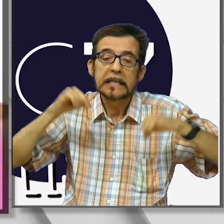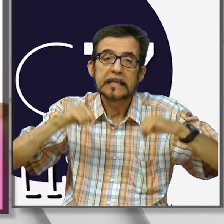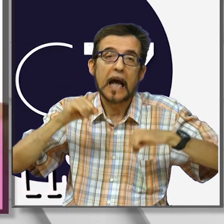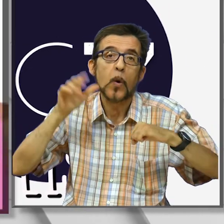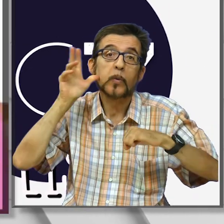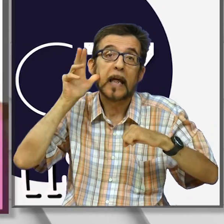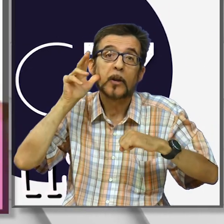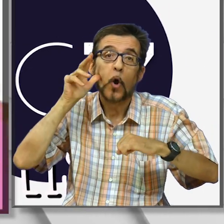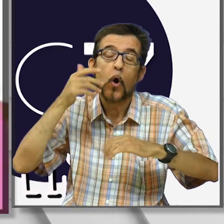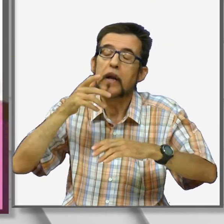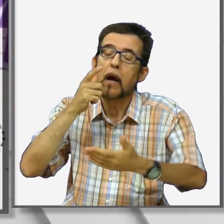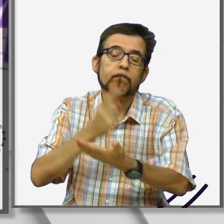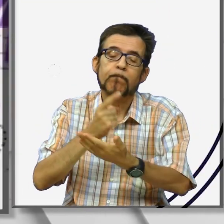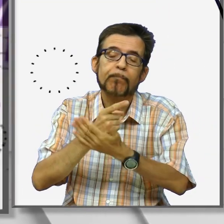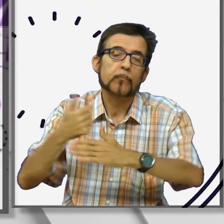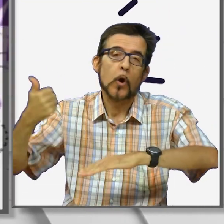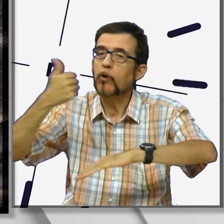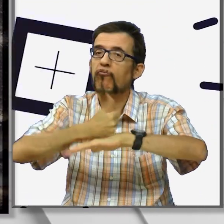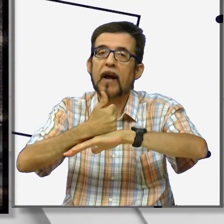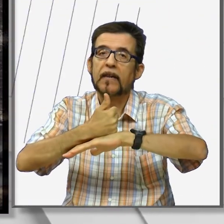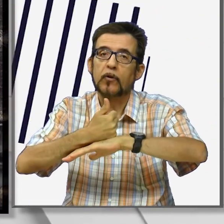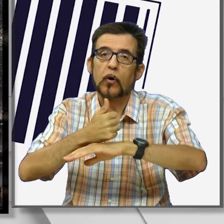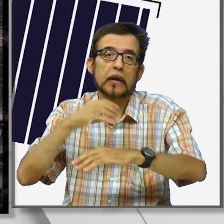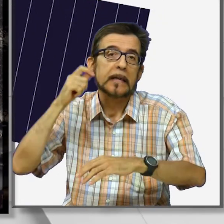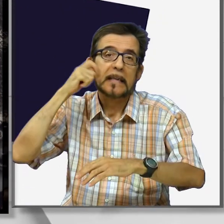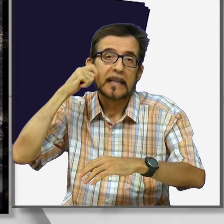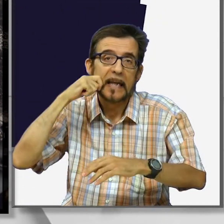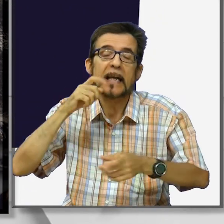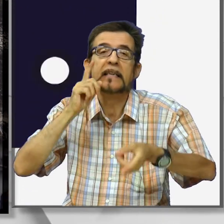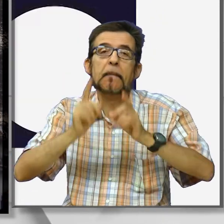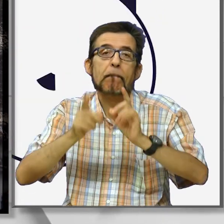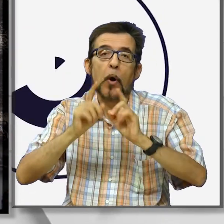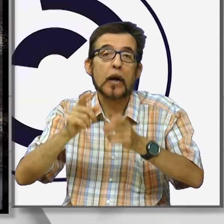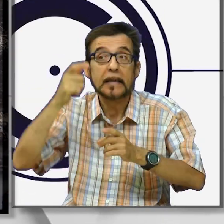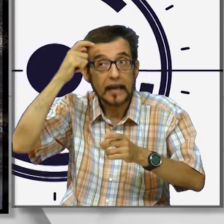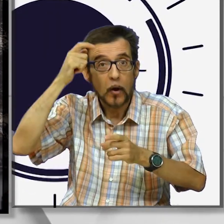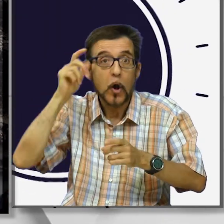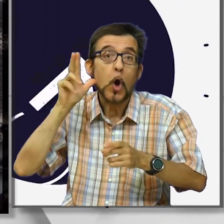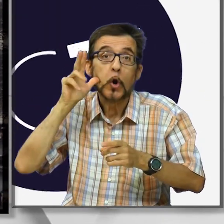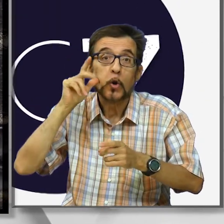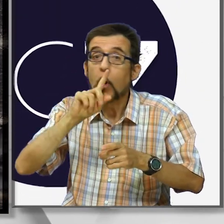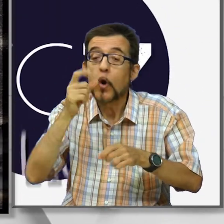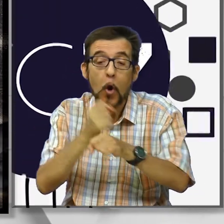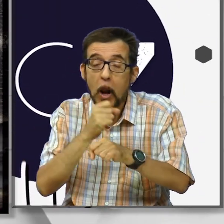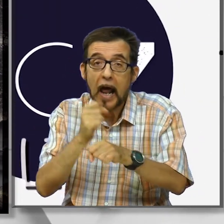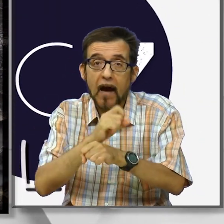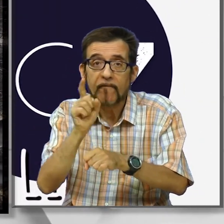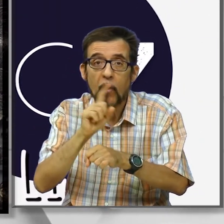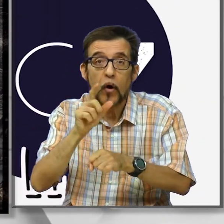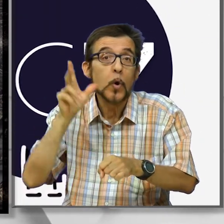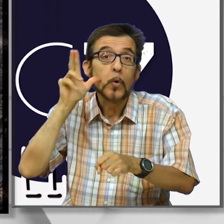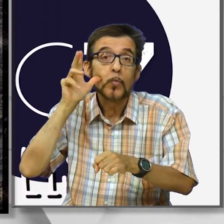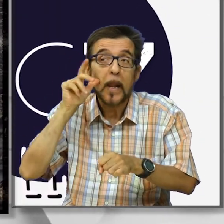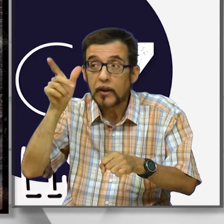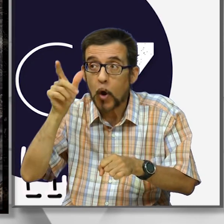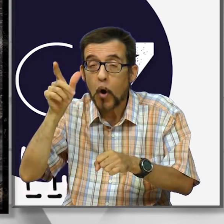degli interessi delle politiche di governo. Se le donne non sono curate, se le donne non lavorano, se sulle donne si scarica tutto